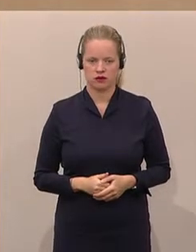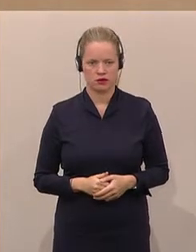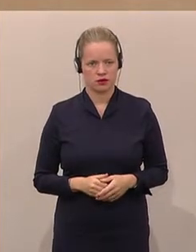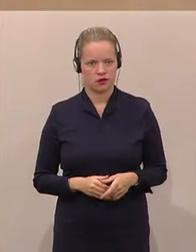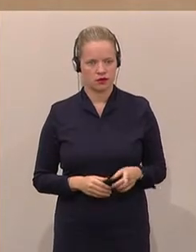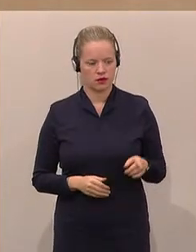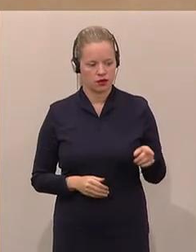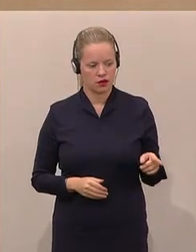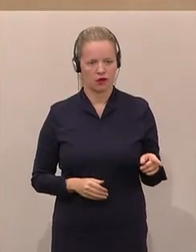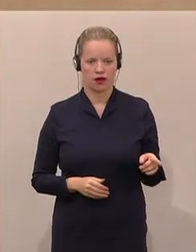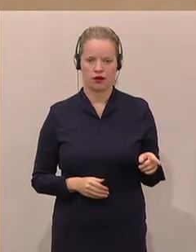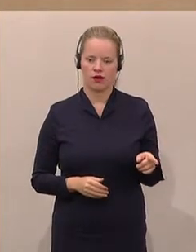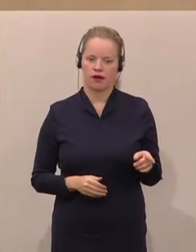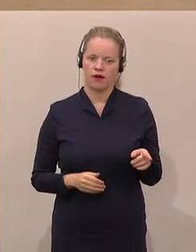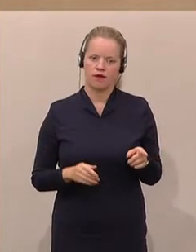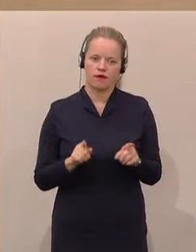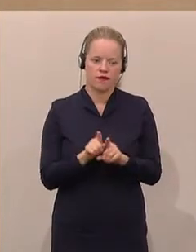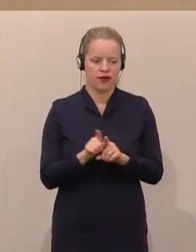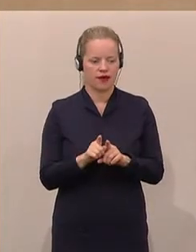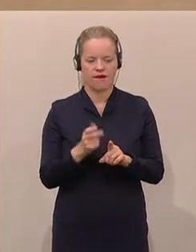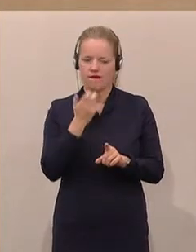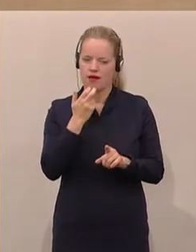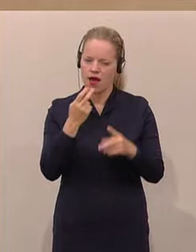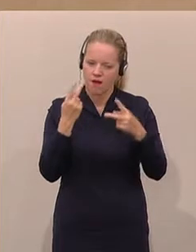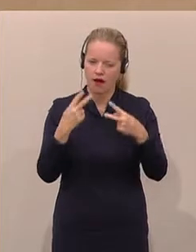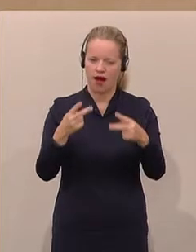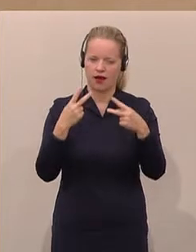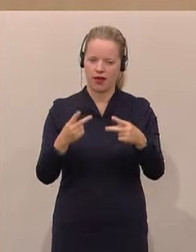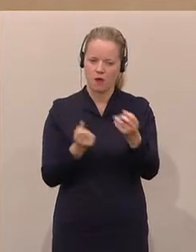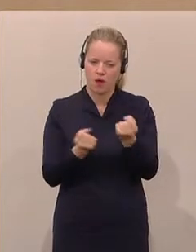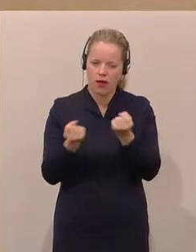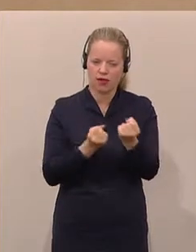verwenden wollen, um weiterhin Ihre hetzerische Politik zu betreiben.